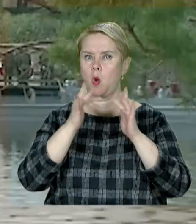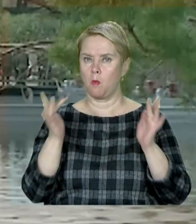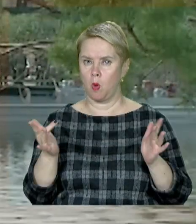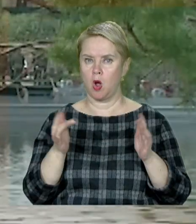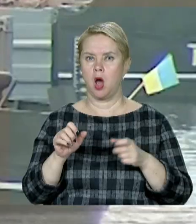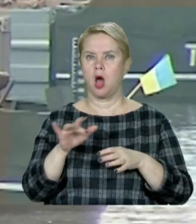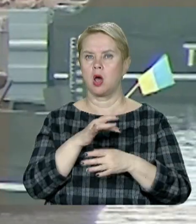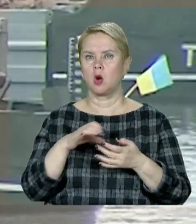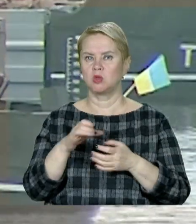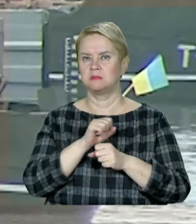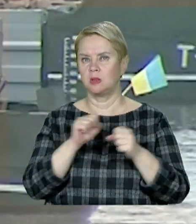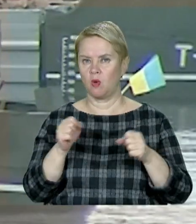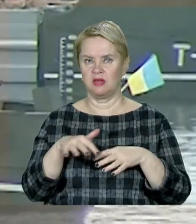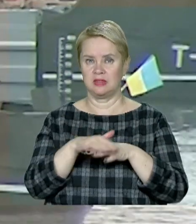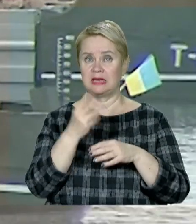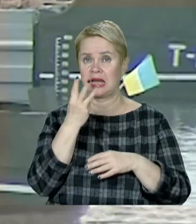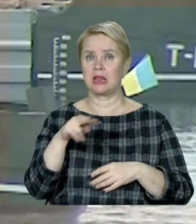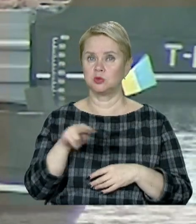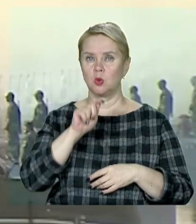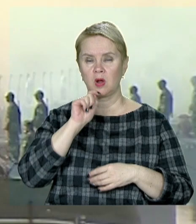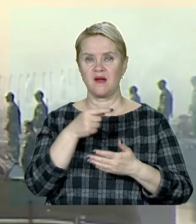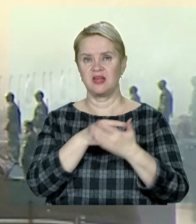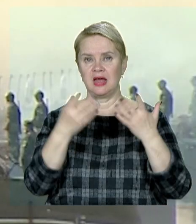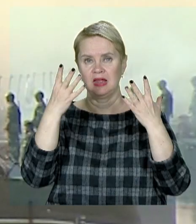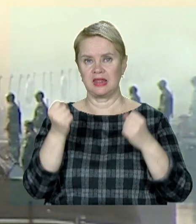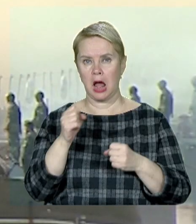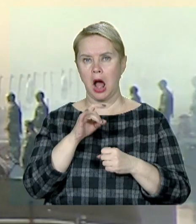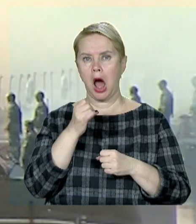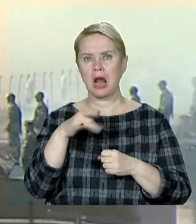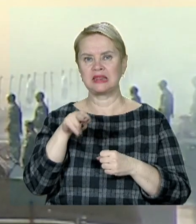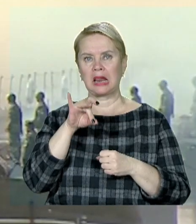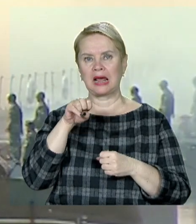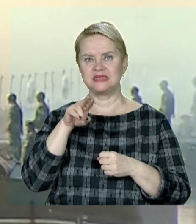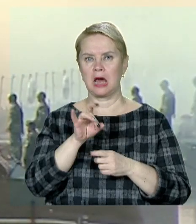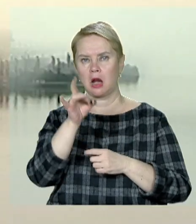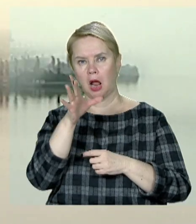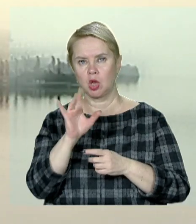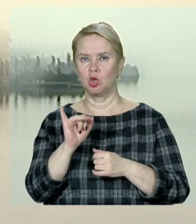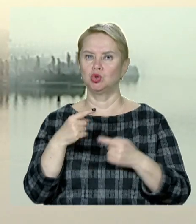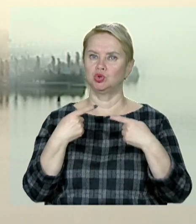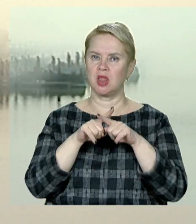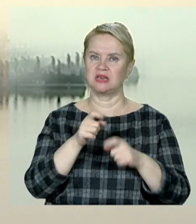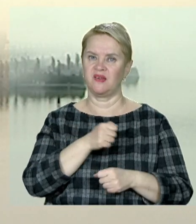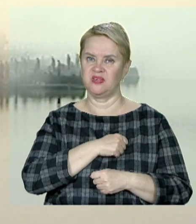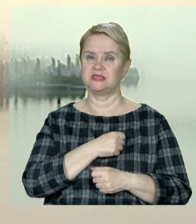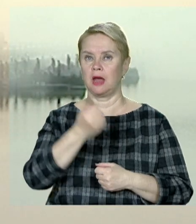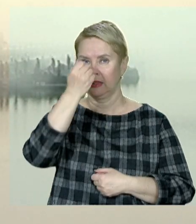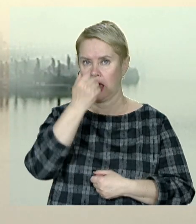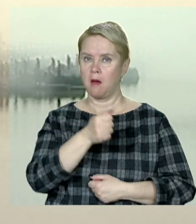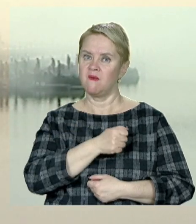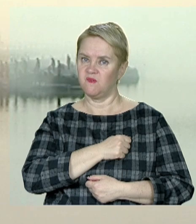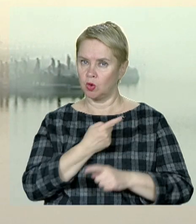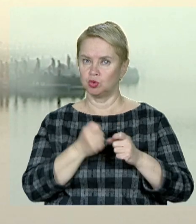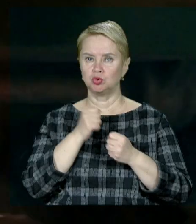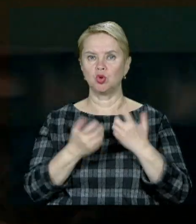розмінової території. 3 листопада Україна візначає День артилеристів, ракетників та інженерних військ. Дякуємо воїнам,